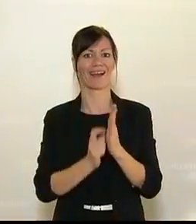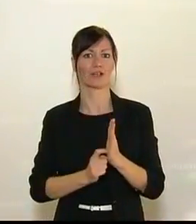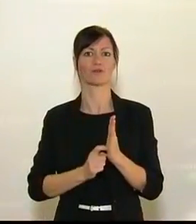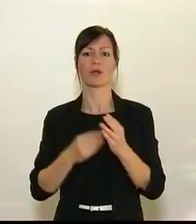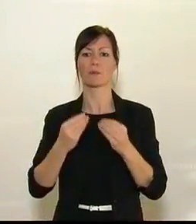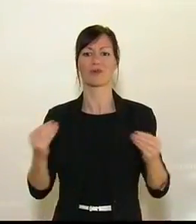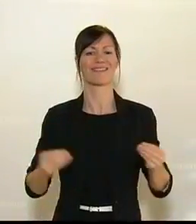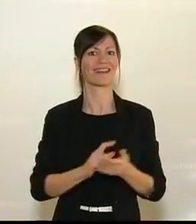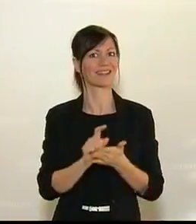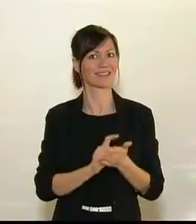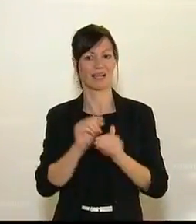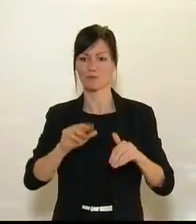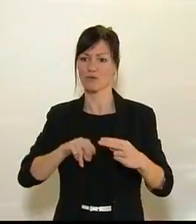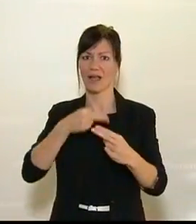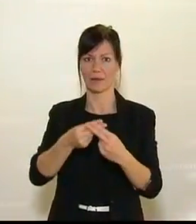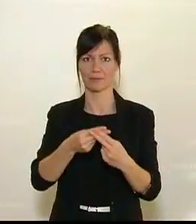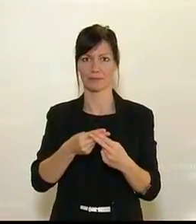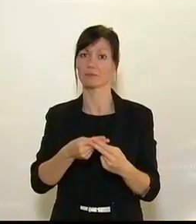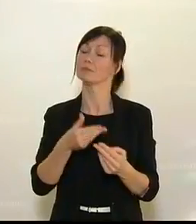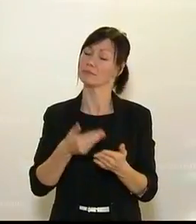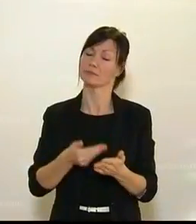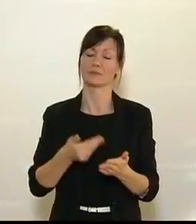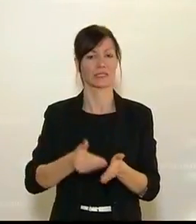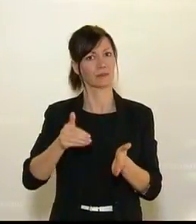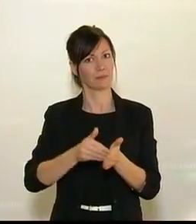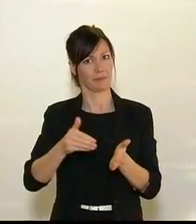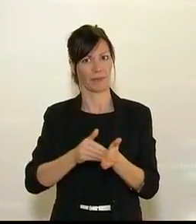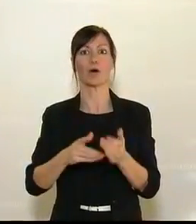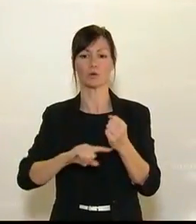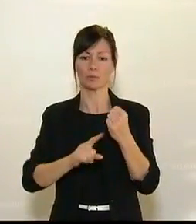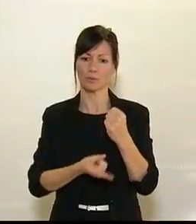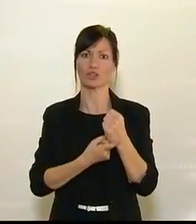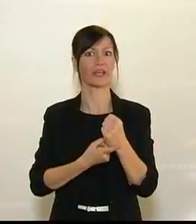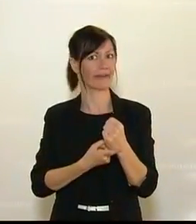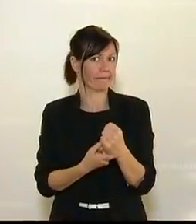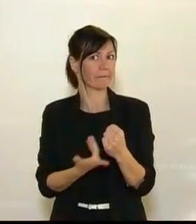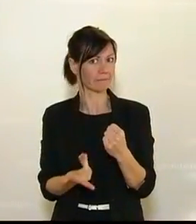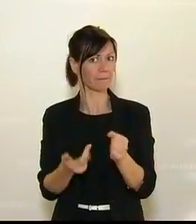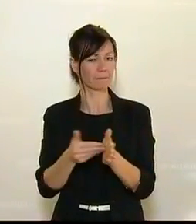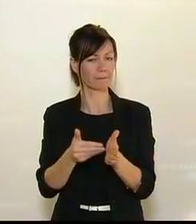angepasst werden. Und dazu braucht es ohne Zweifel auch das notwendige Budget.